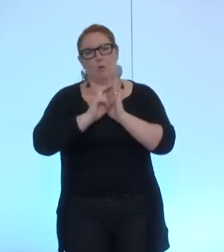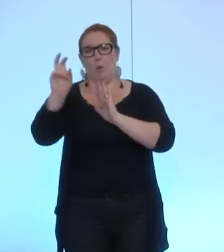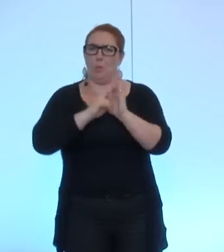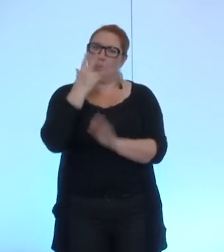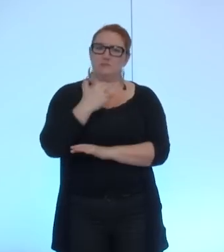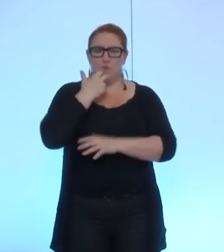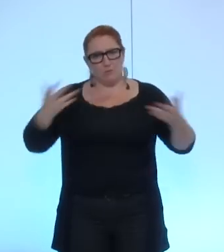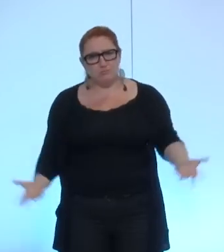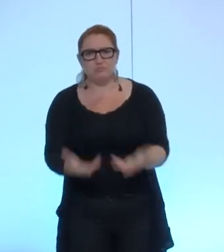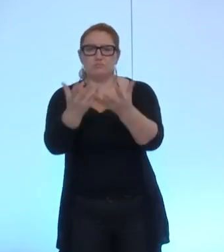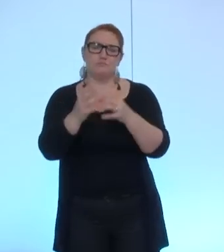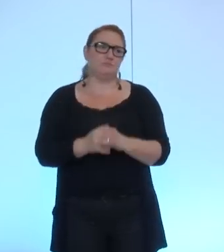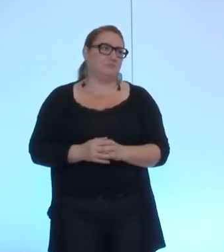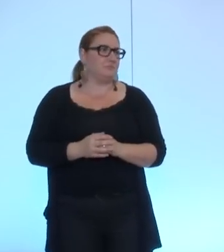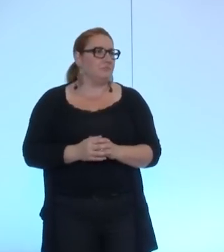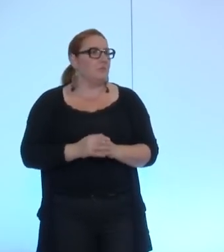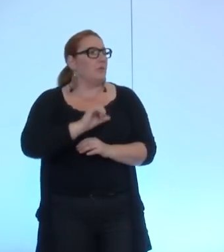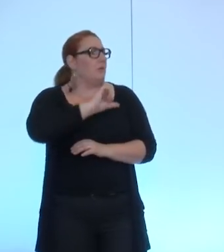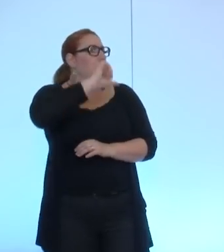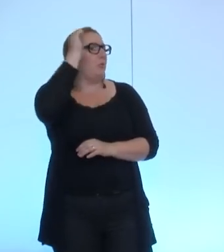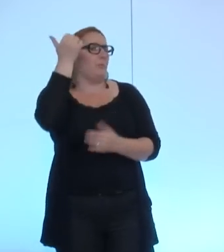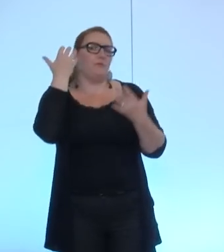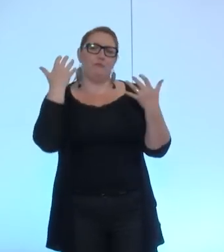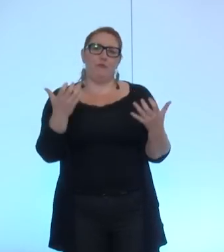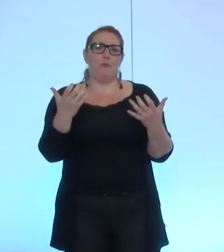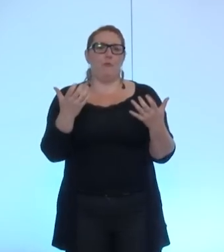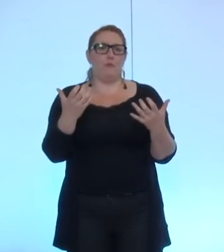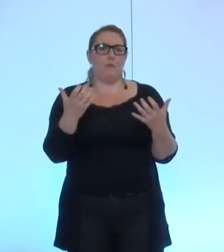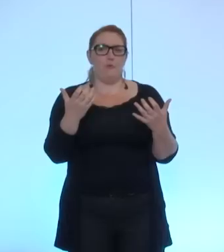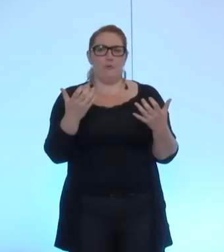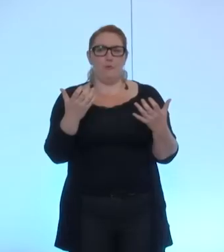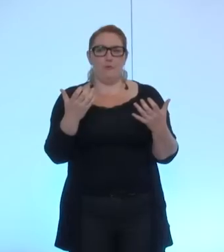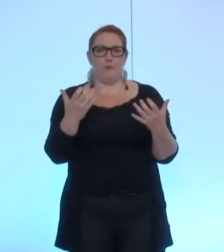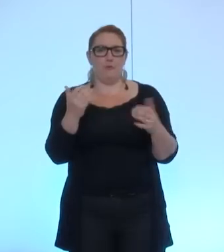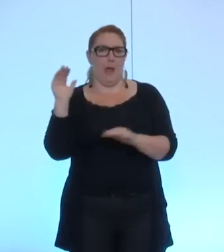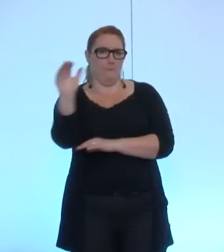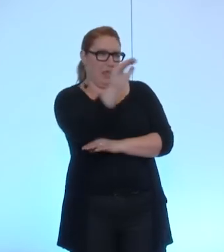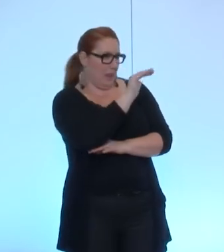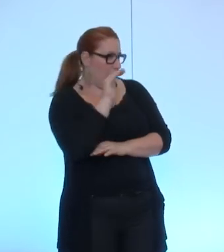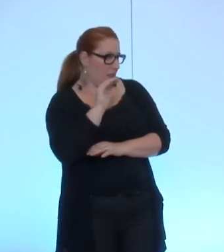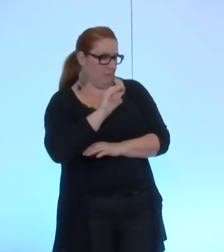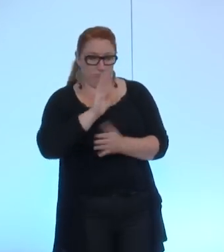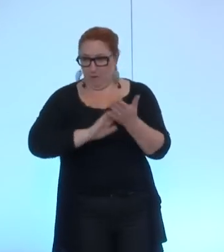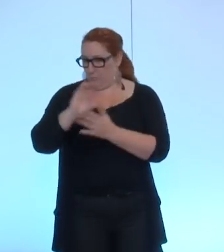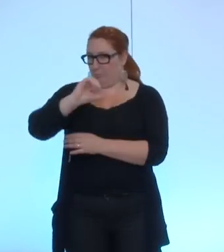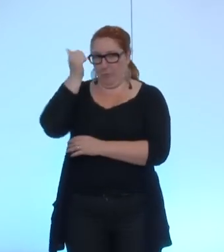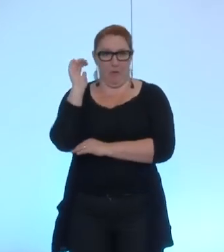Pour commencer, je vais faire approuver l'appel, pardon, d'abord.